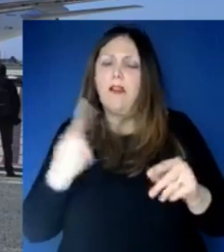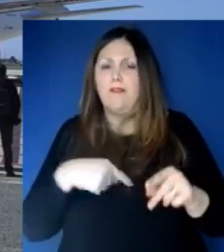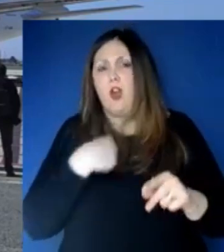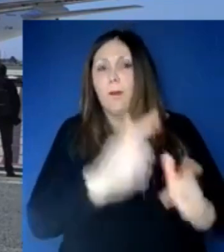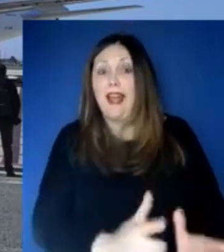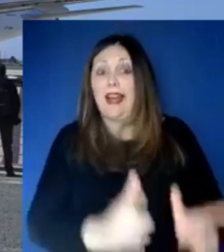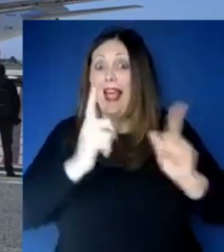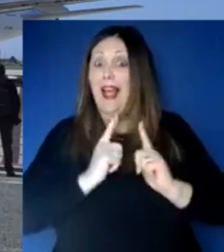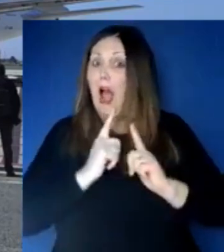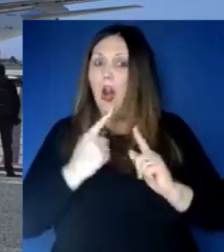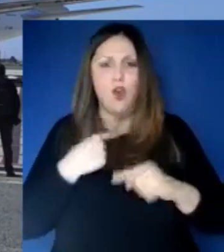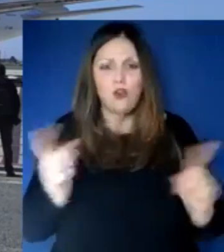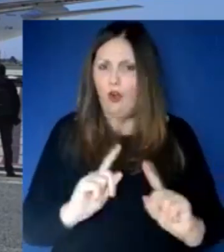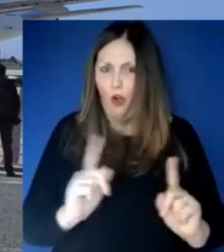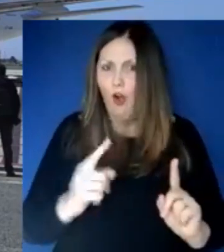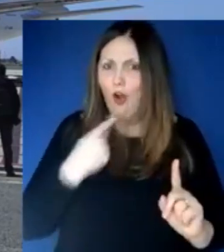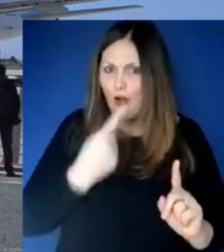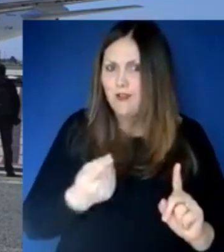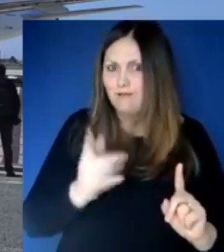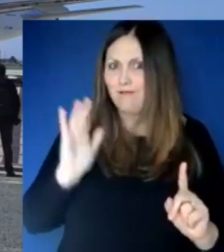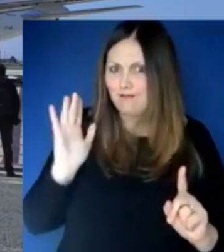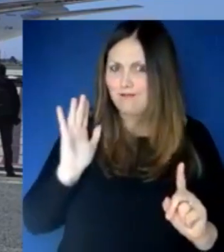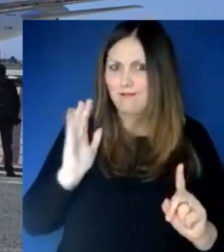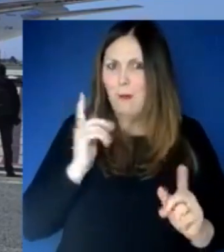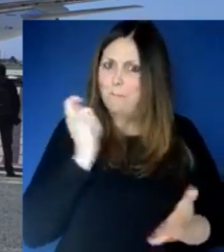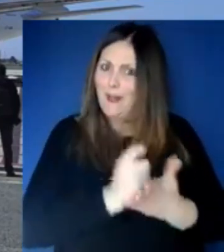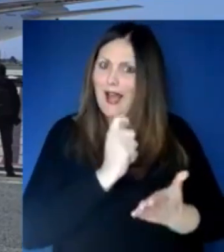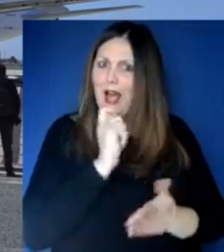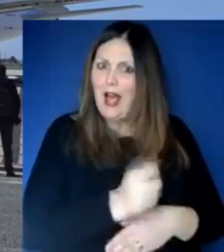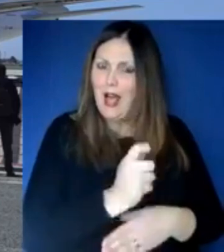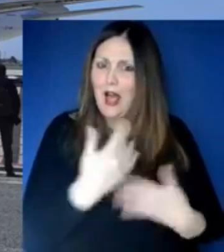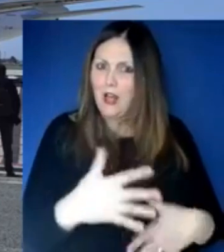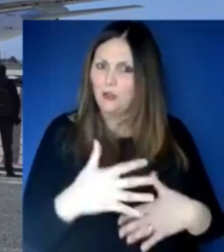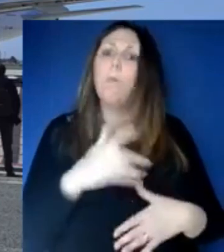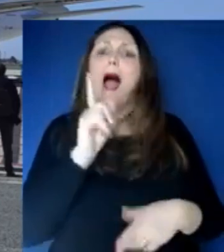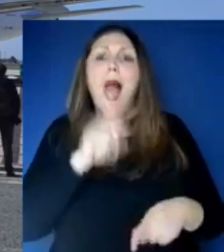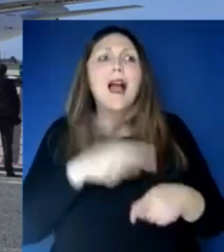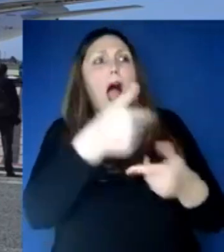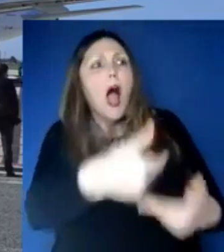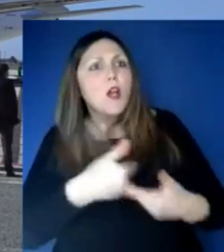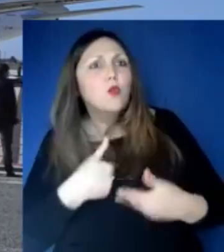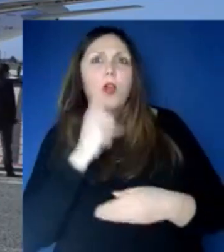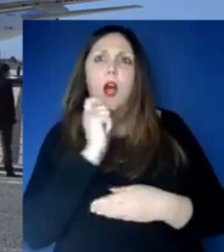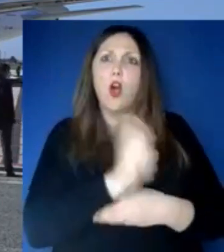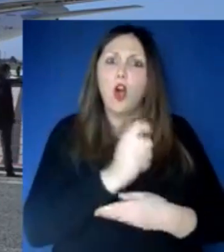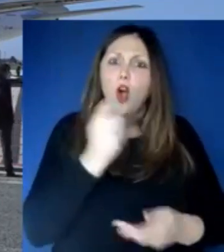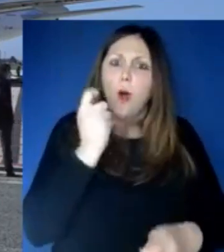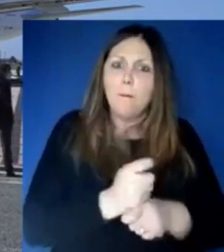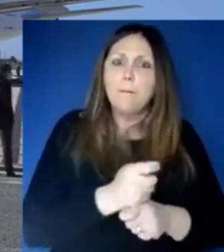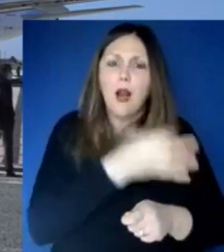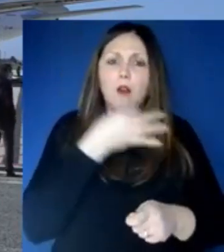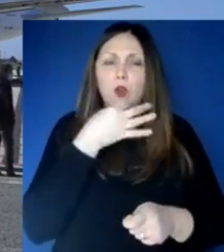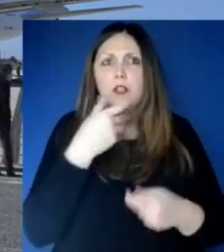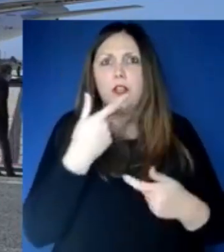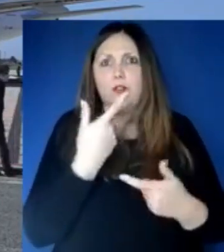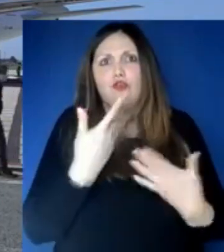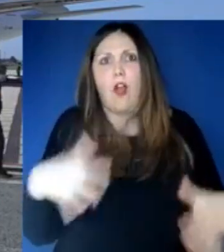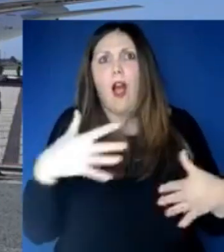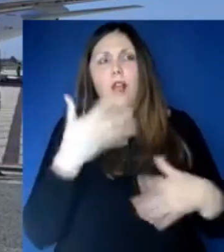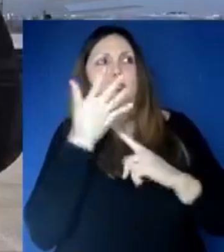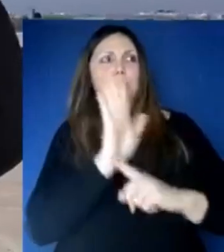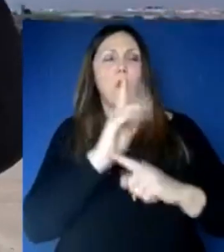grande amicizia, quindi da questo punto di vista io penso di poter dire che in questo momento si stanno